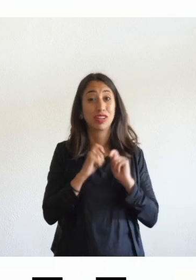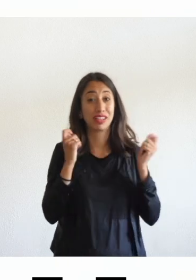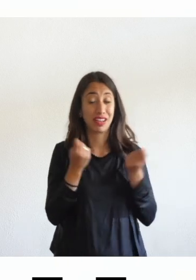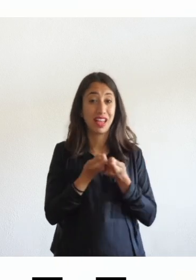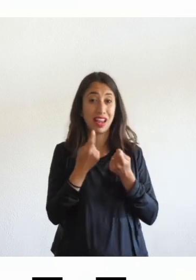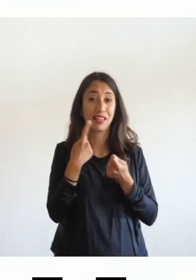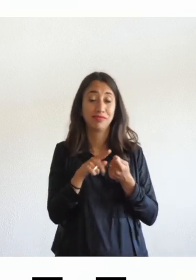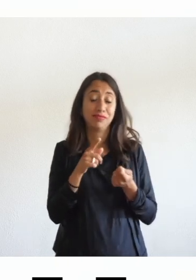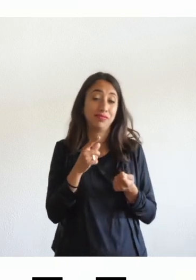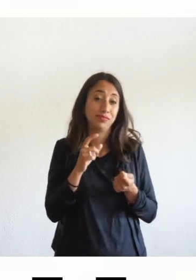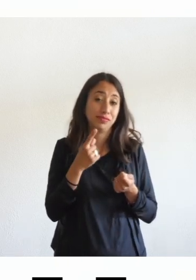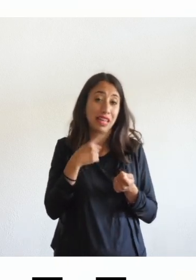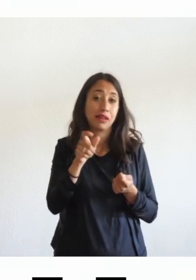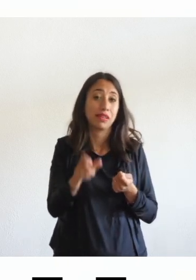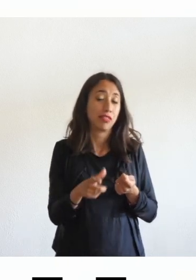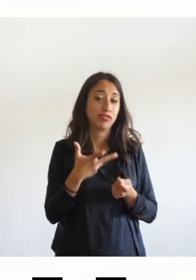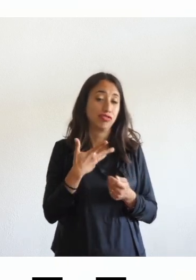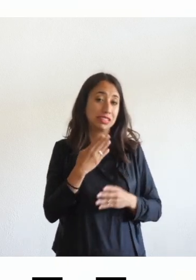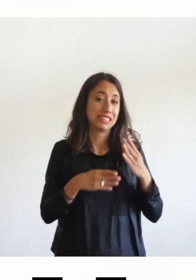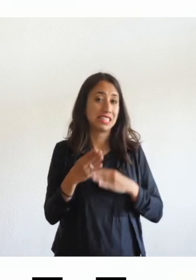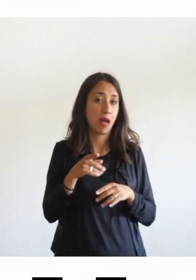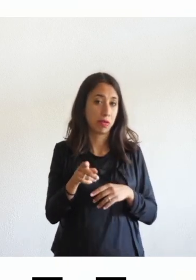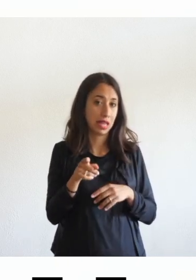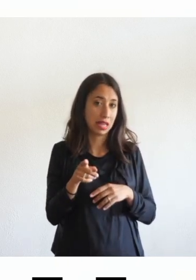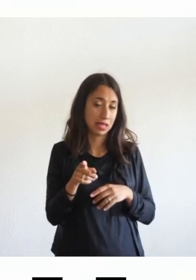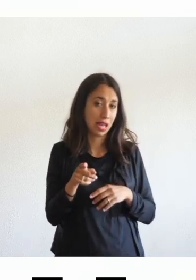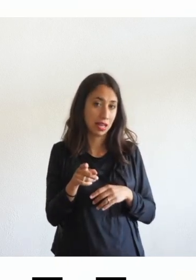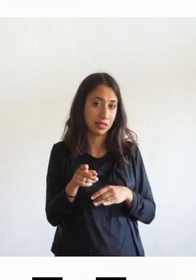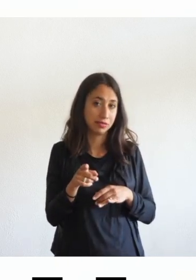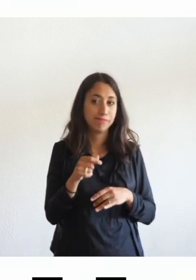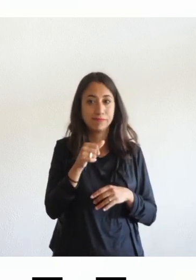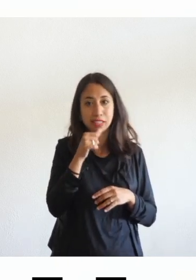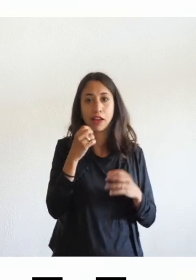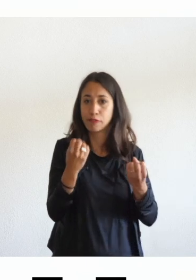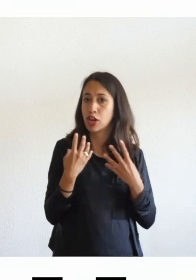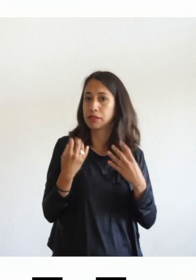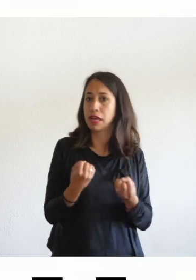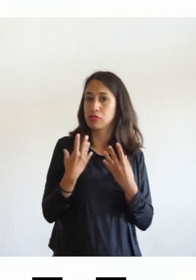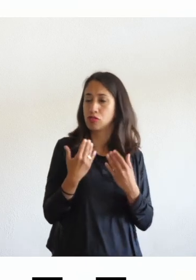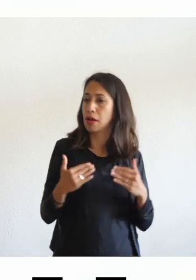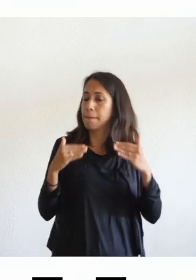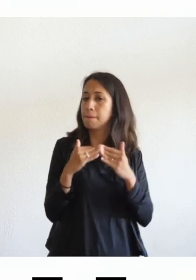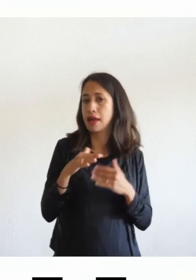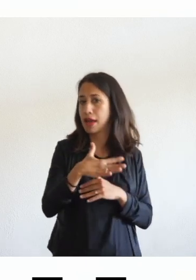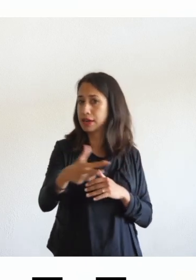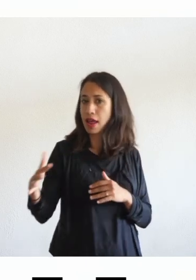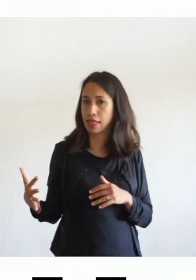con disabilità che poi vorrà avere una formazione al pari degli altri suoi